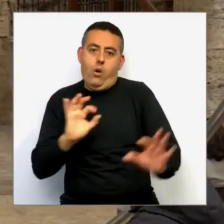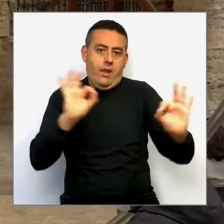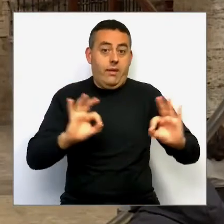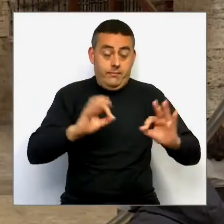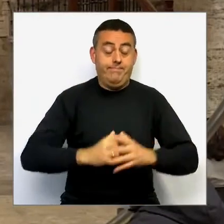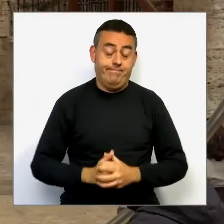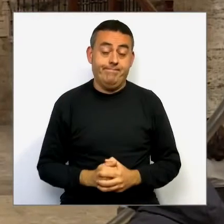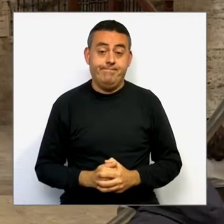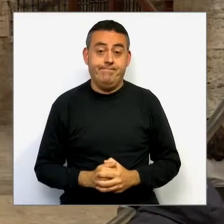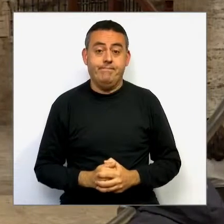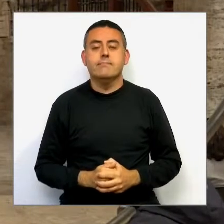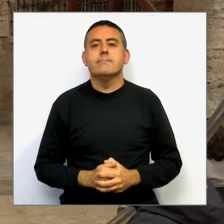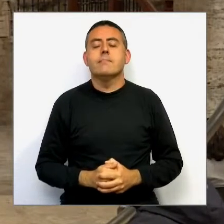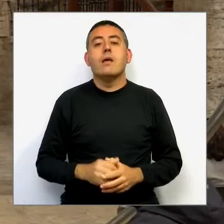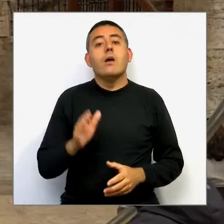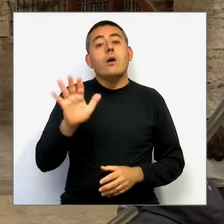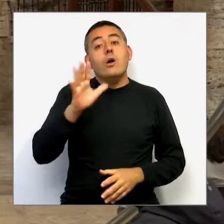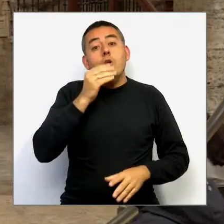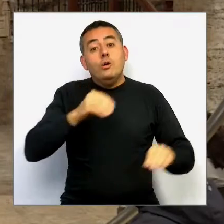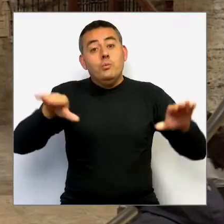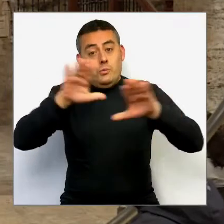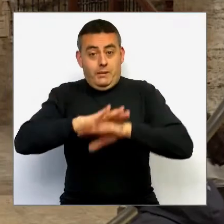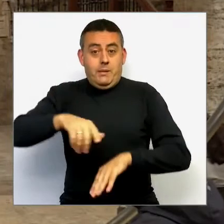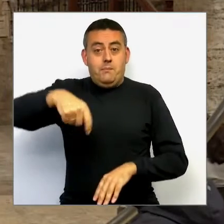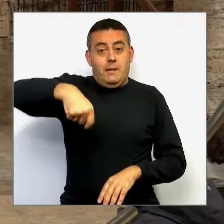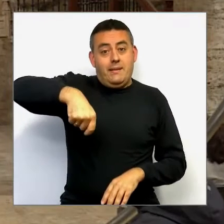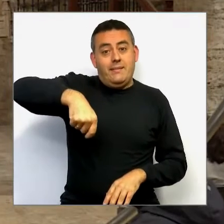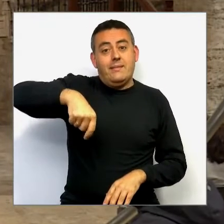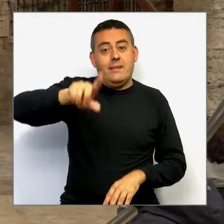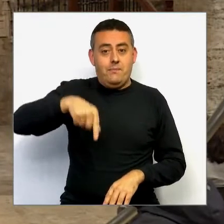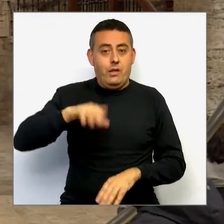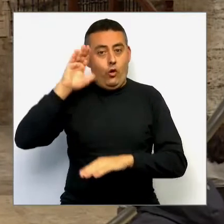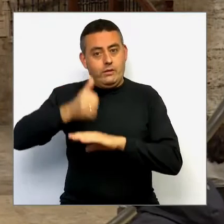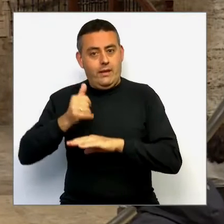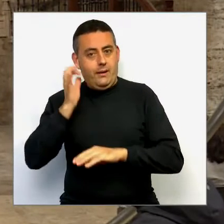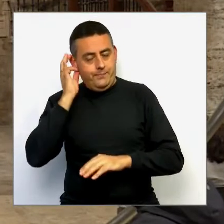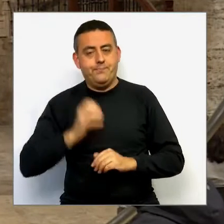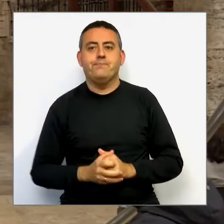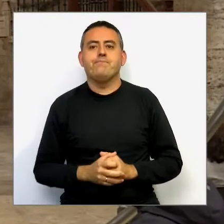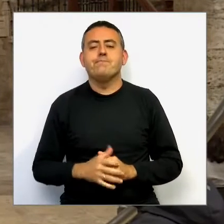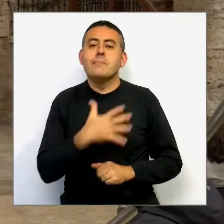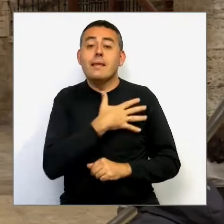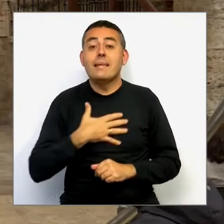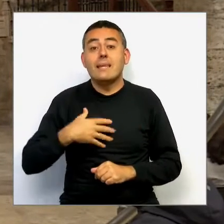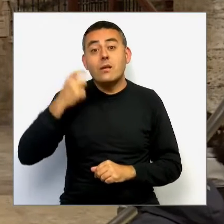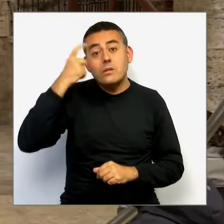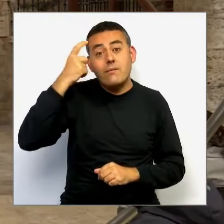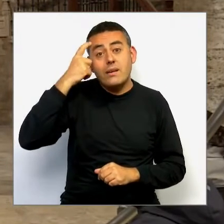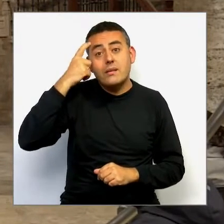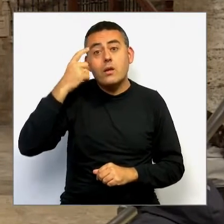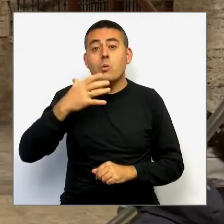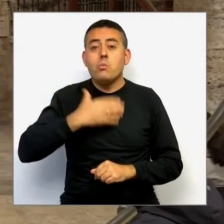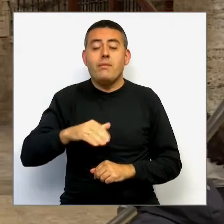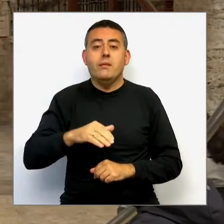Bona nit, president, consellera, no sé si se escucha bé. En primer lloc, volia saber si ya ha passat el posible efecto de una